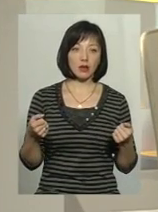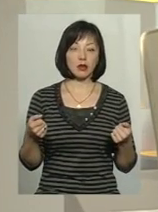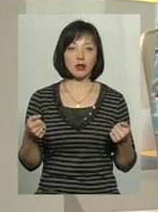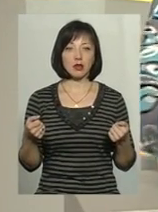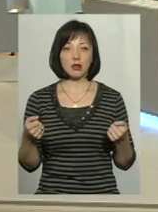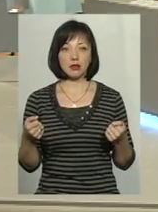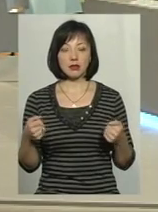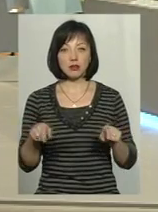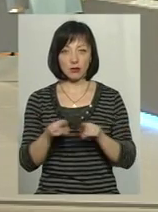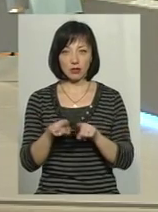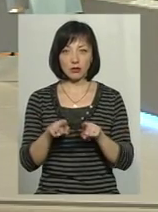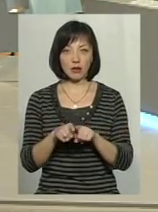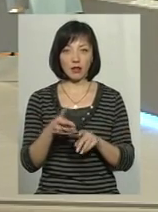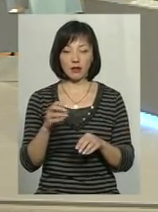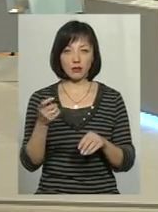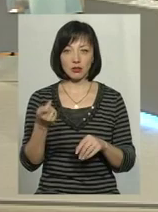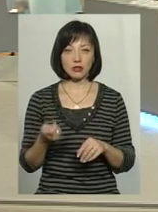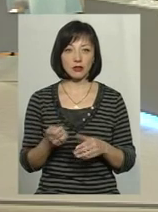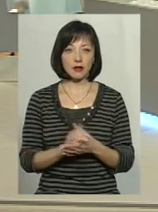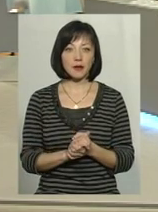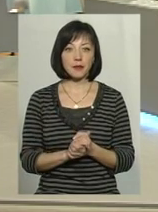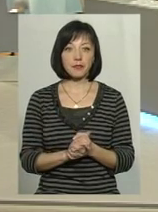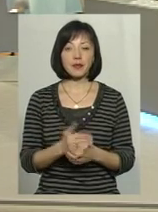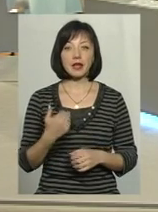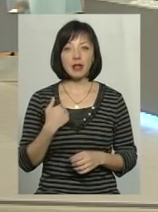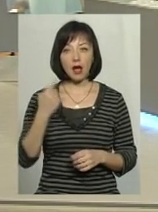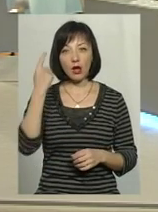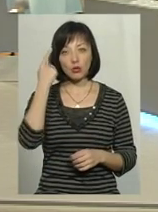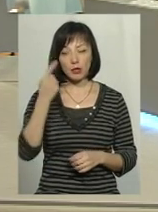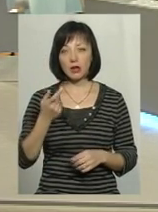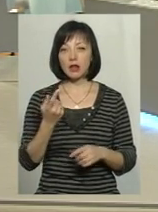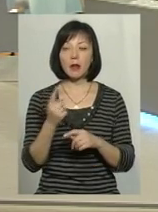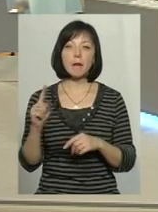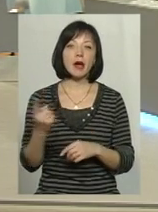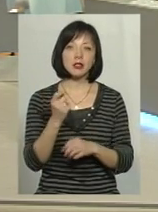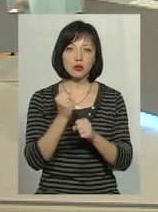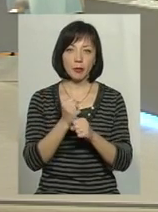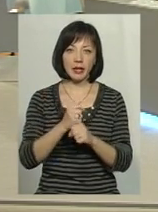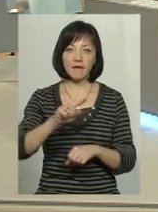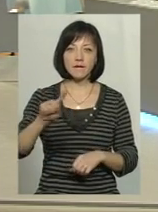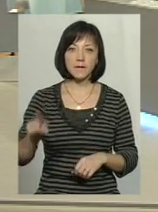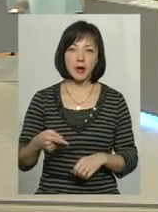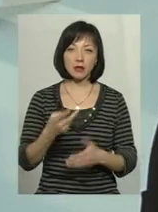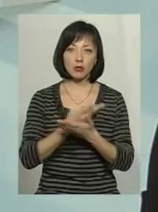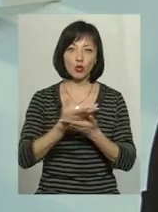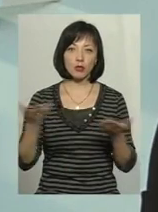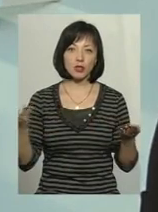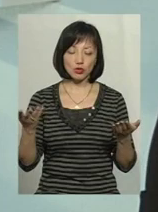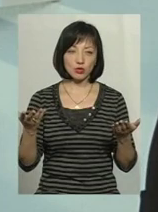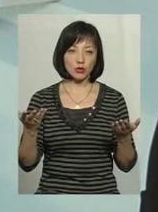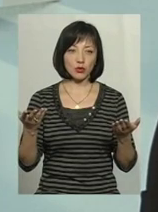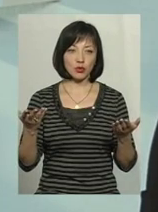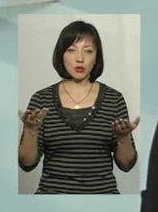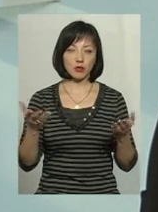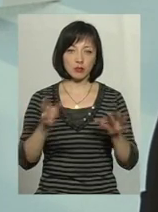лоукостах теж коштує недешево. Думаю, найменше, що ми можемо найперше зробити, це вимагати дійсно публічного висвітлення,